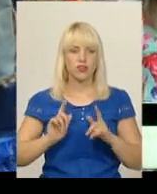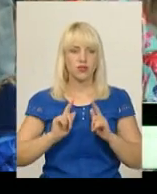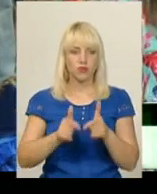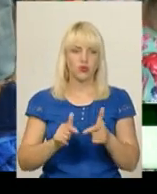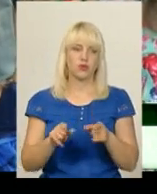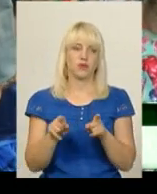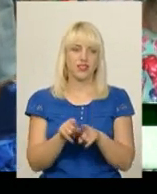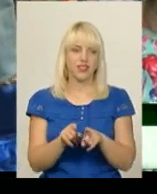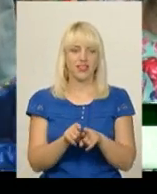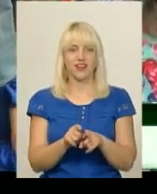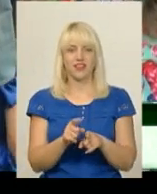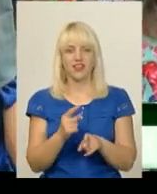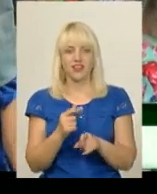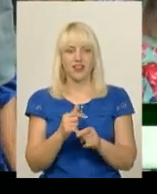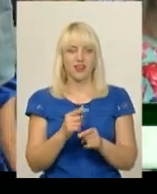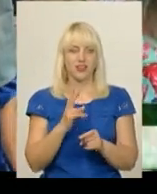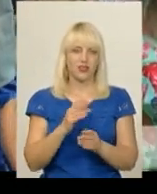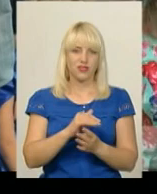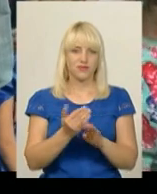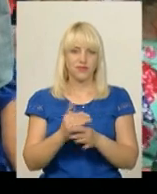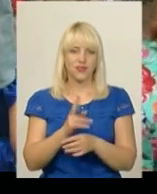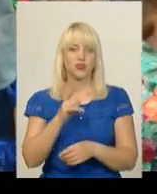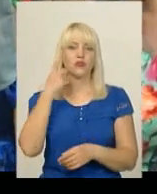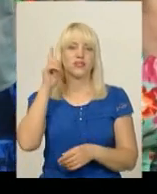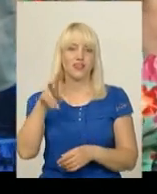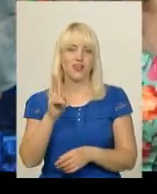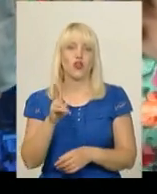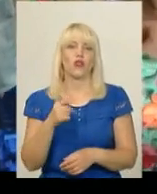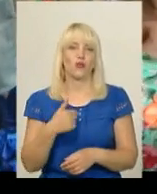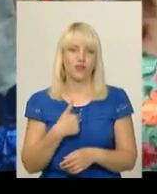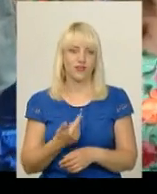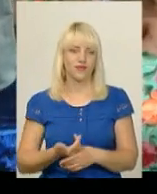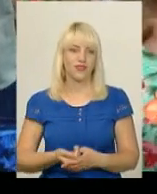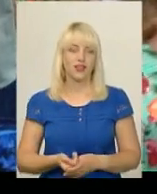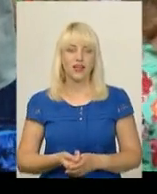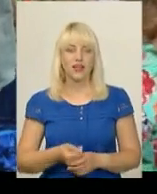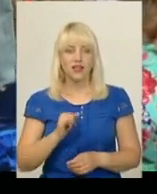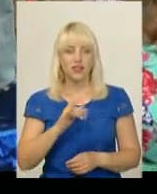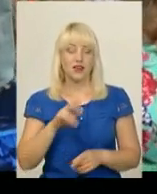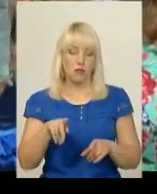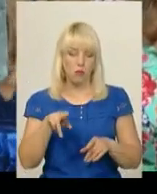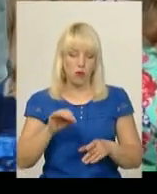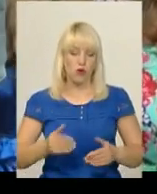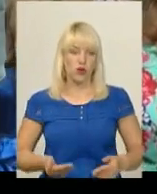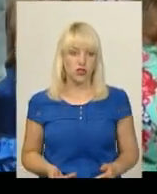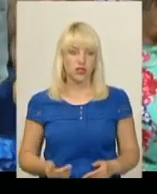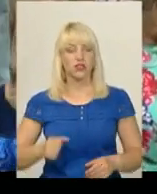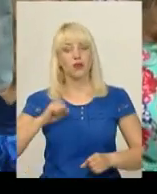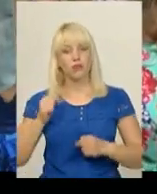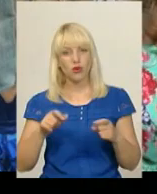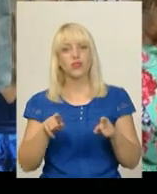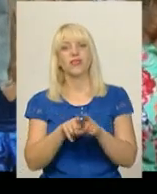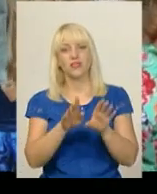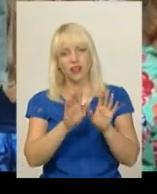Так, одна за одним. Хто там знає, хто який. Ну і так по життю, знаєте, подружки це